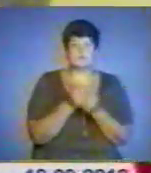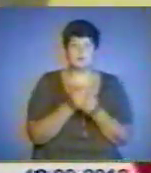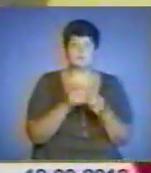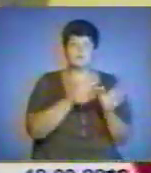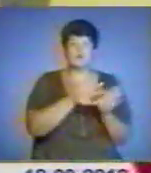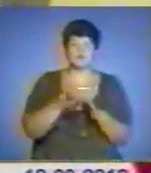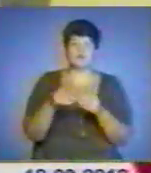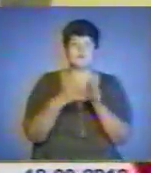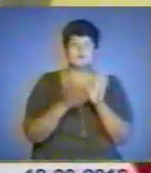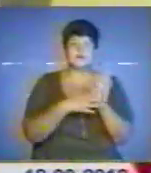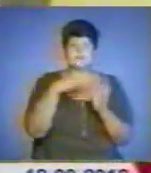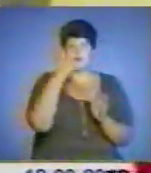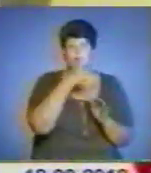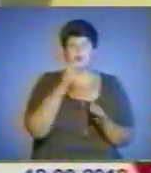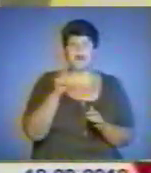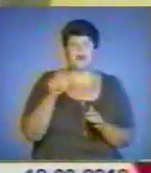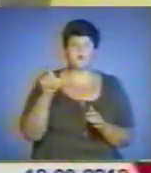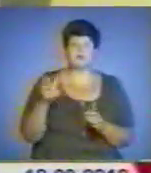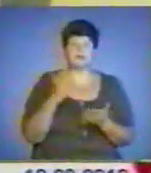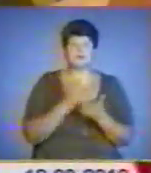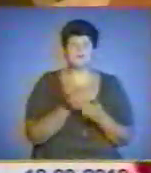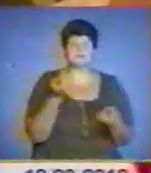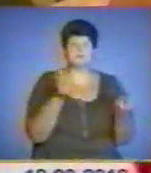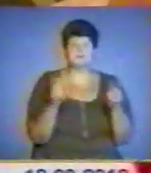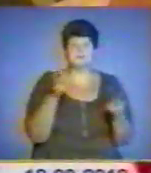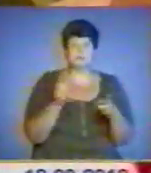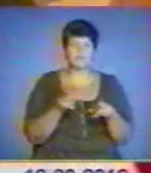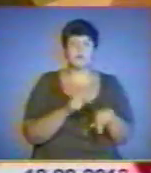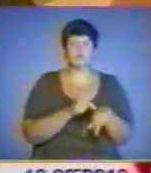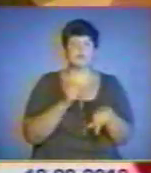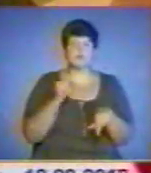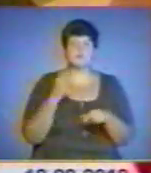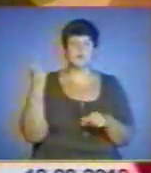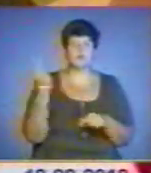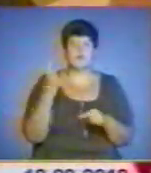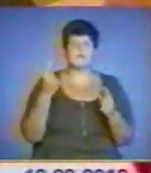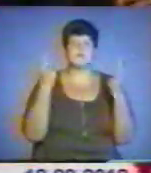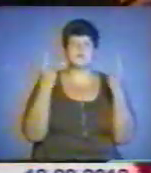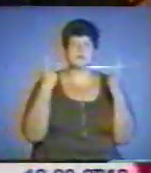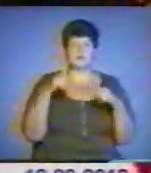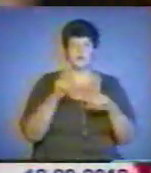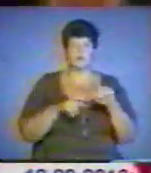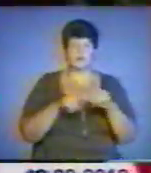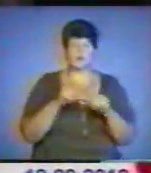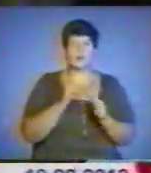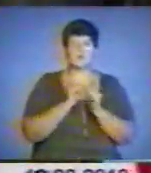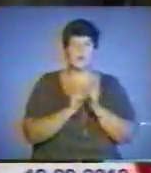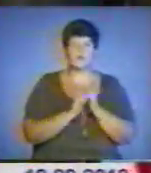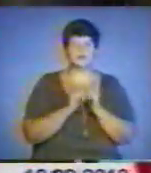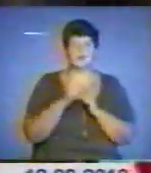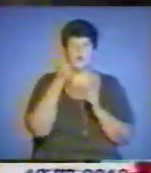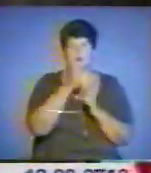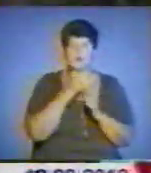Прийшло 19 років, а люди, які гуртуються тут, все ще почуваються однією великою родиною. Кожен року, рік в рік,